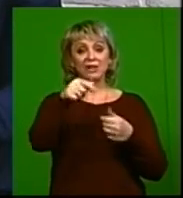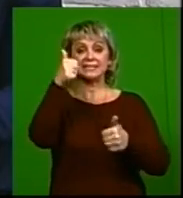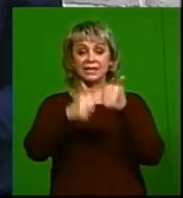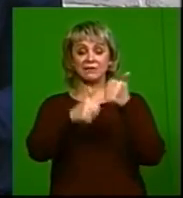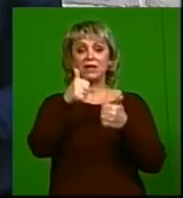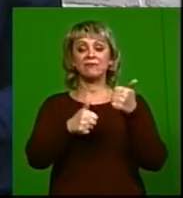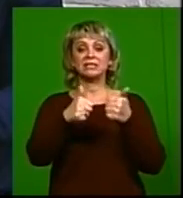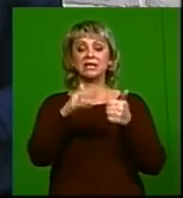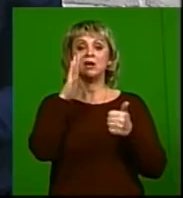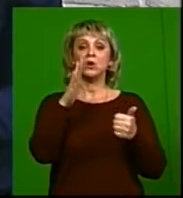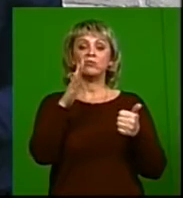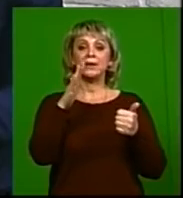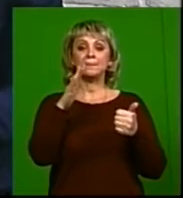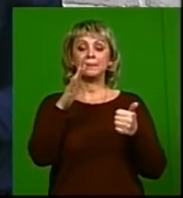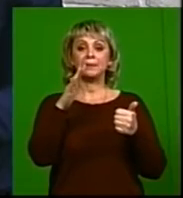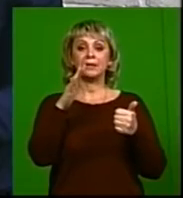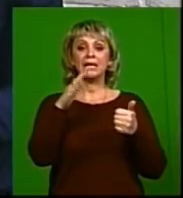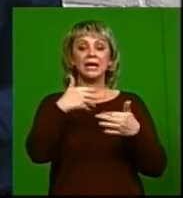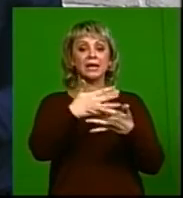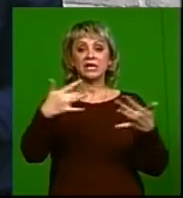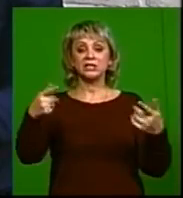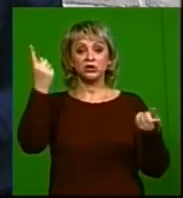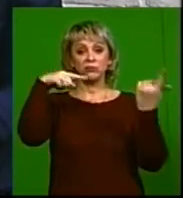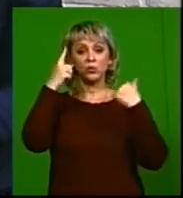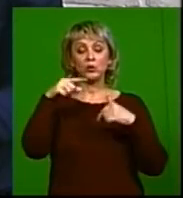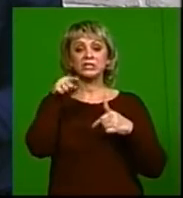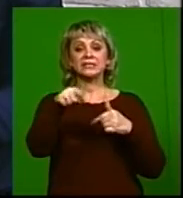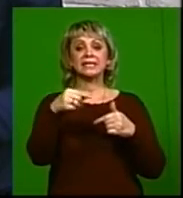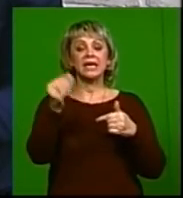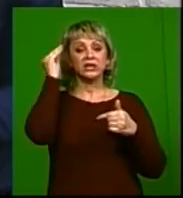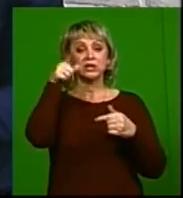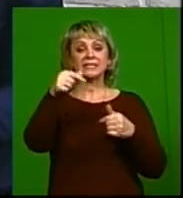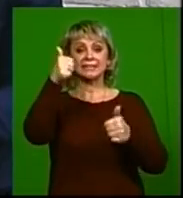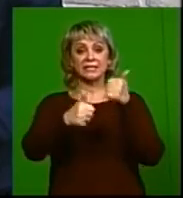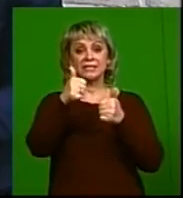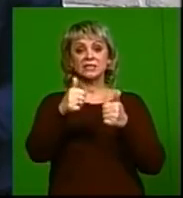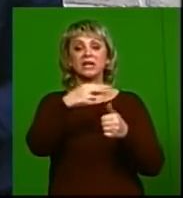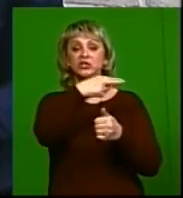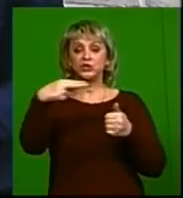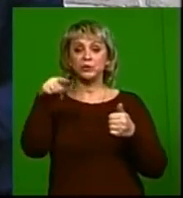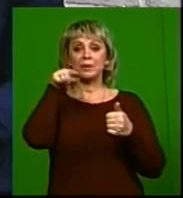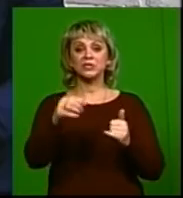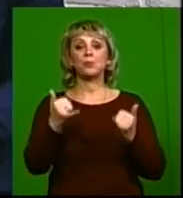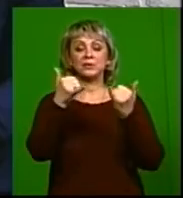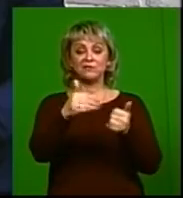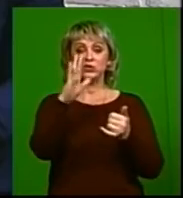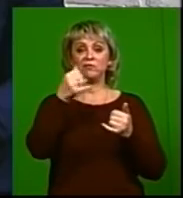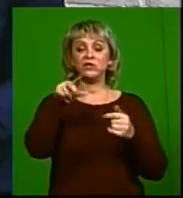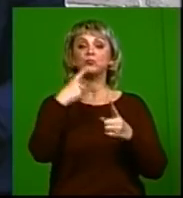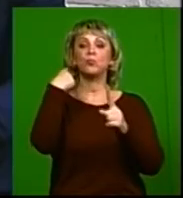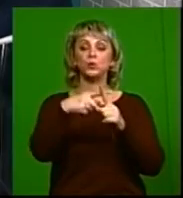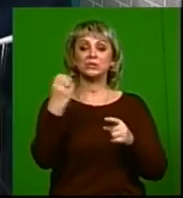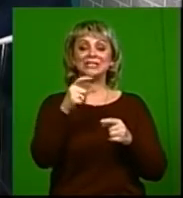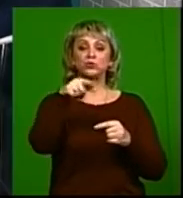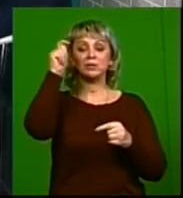в различных творческих и интеллектуальных состязаниях, которые тематически были посвящены ВИЧ. И плюс они